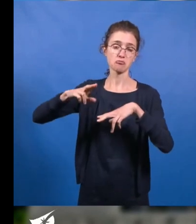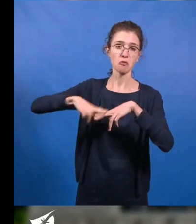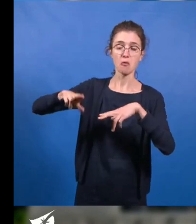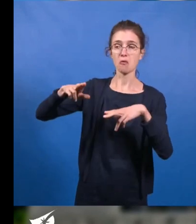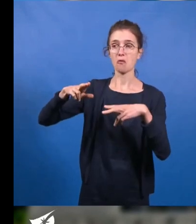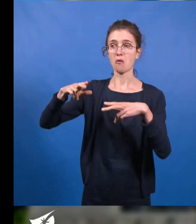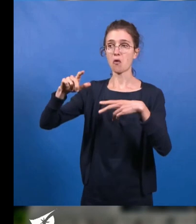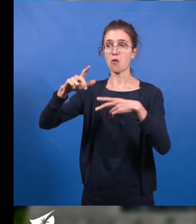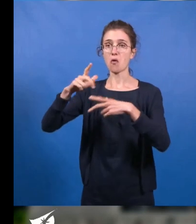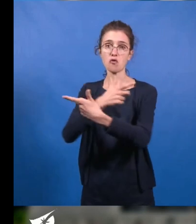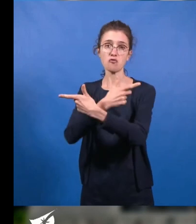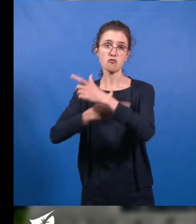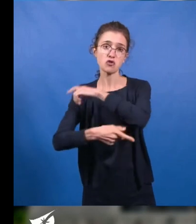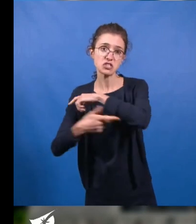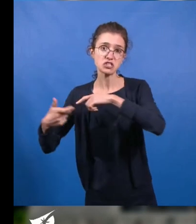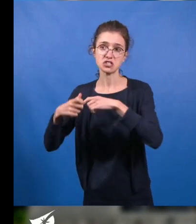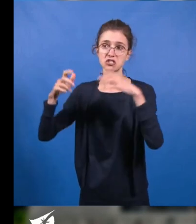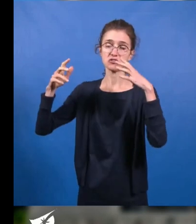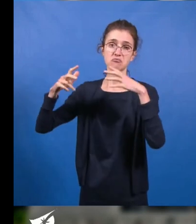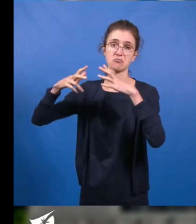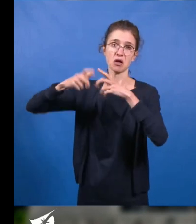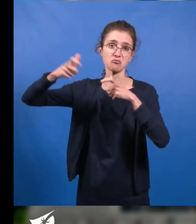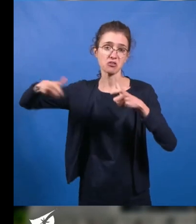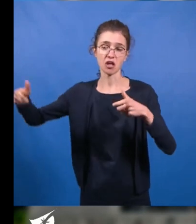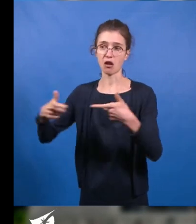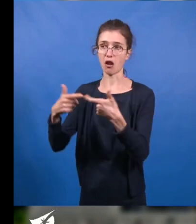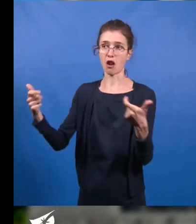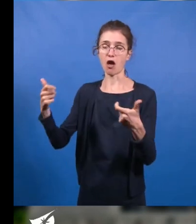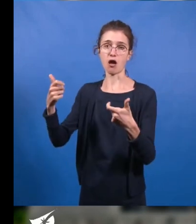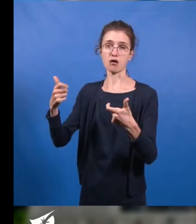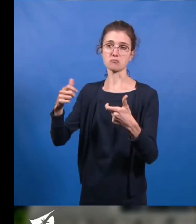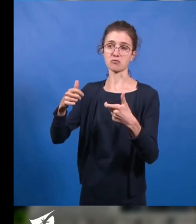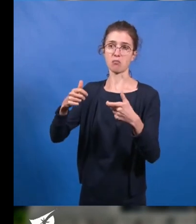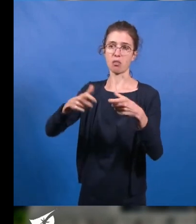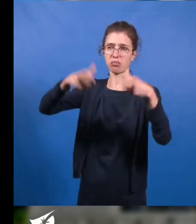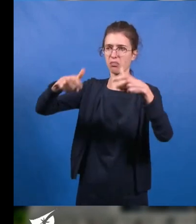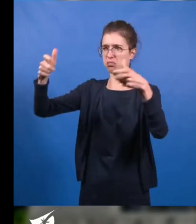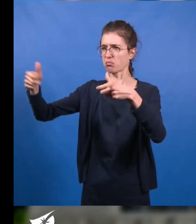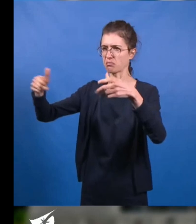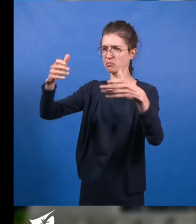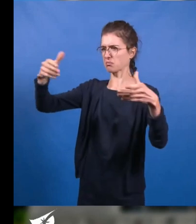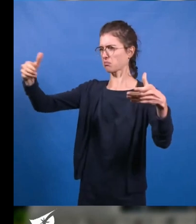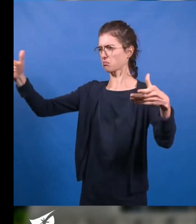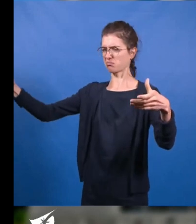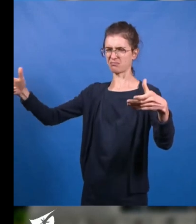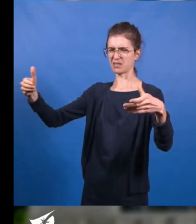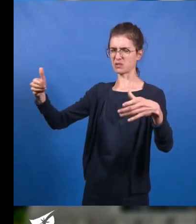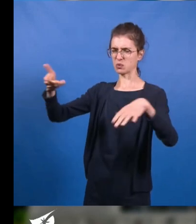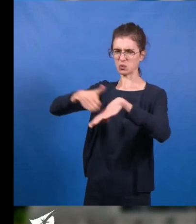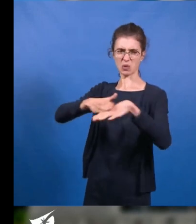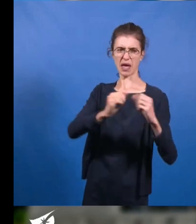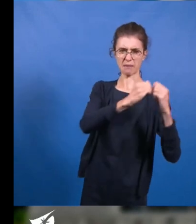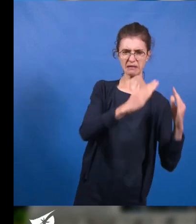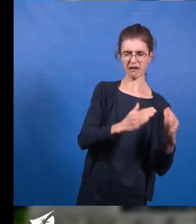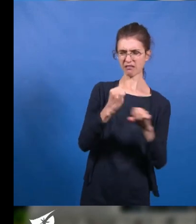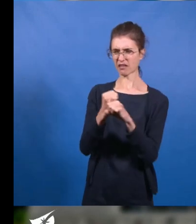pavillonnaires, certes, s'encastrent de loin en loin, mais nous sommes éloignés d'une urbanisation qui saurait harmoniser habitat, travail